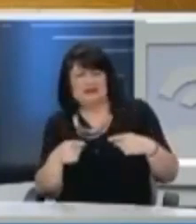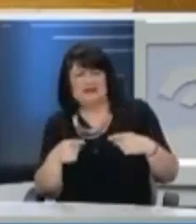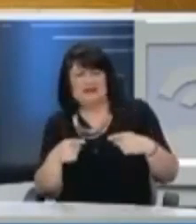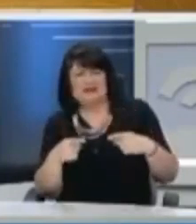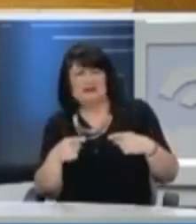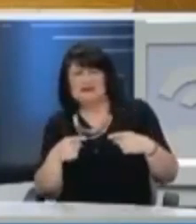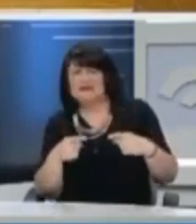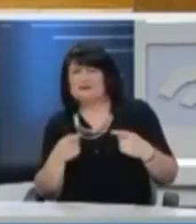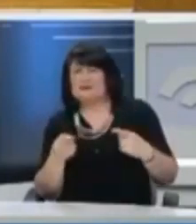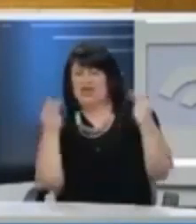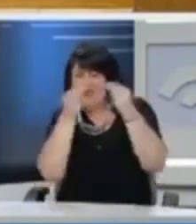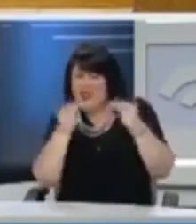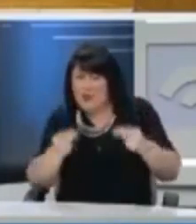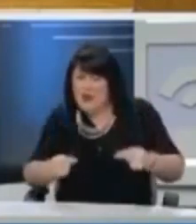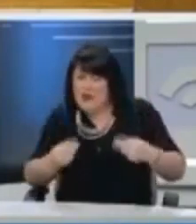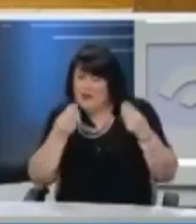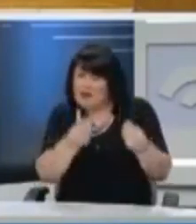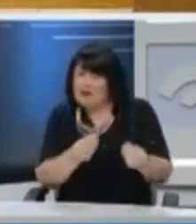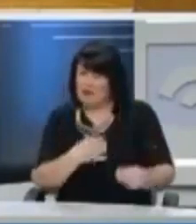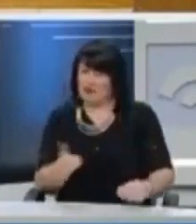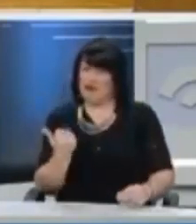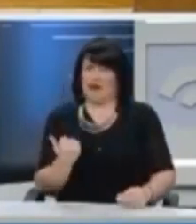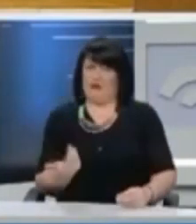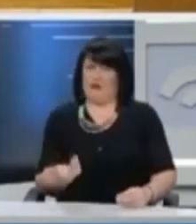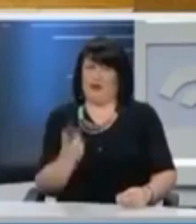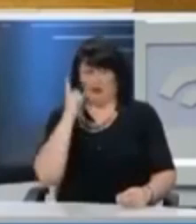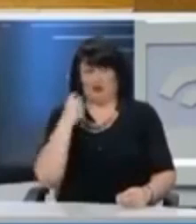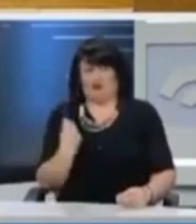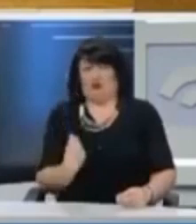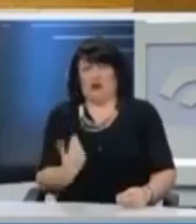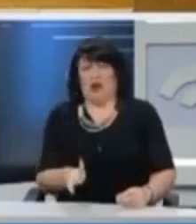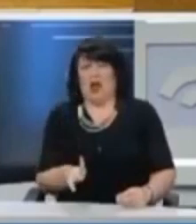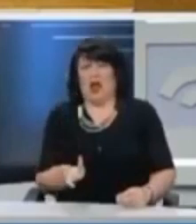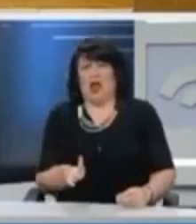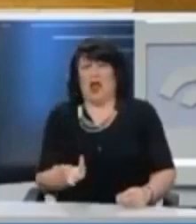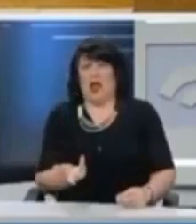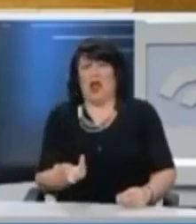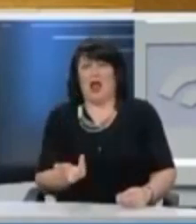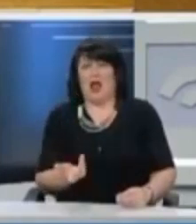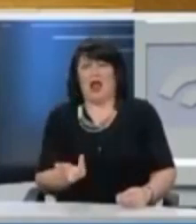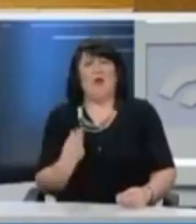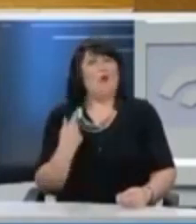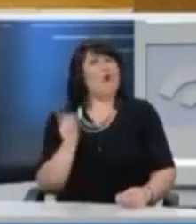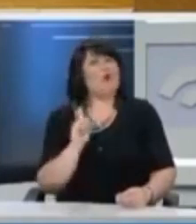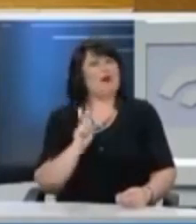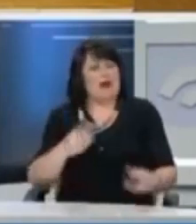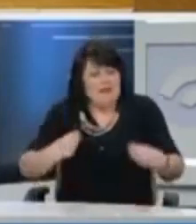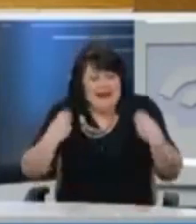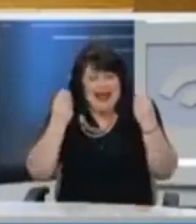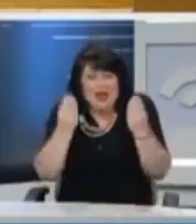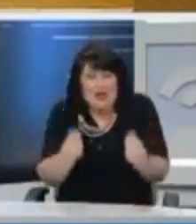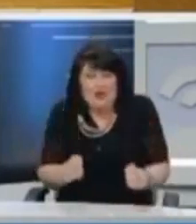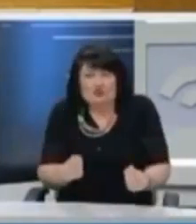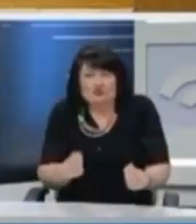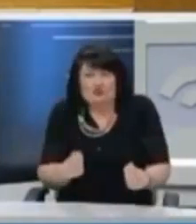ούτε μπορούμε να τους εμπιστευτούμε τα δεδομένα του λαού μας και του κράτους μας ούτε και πρέπει να τους εκχωρήσουμε το έργο το